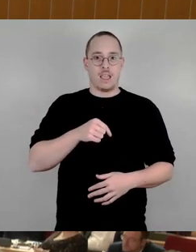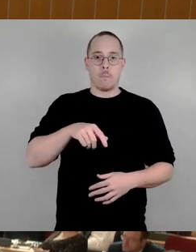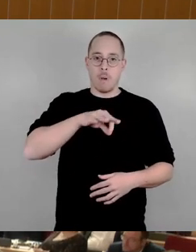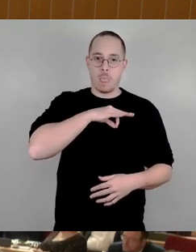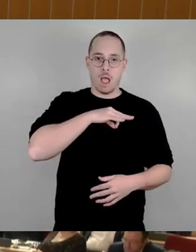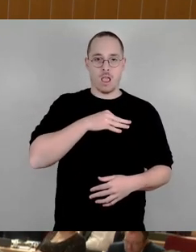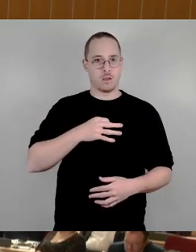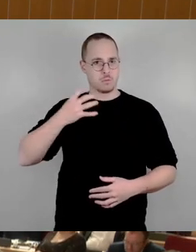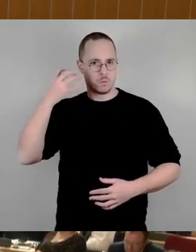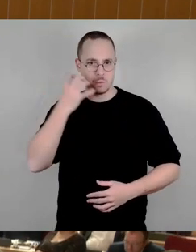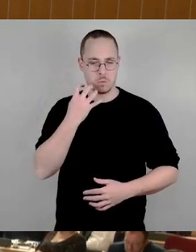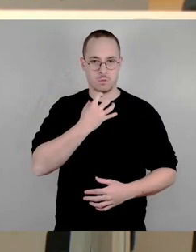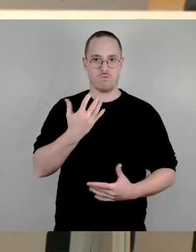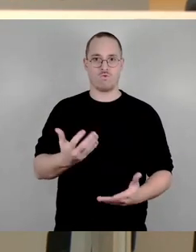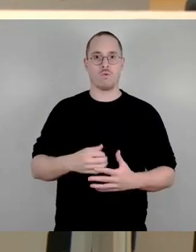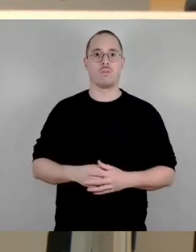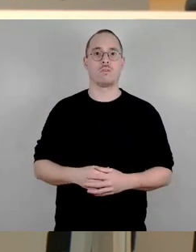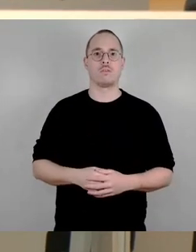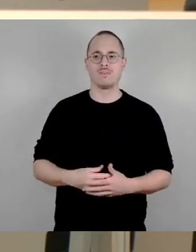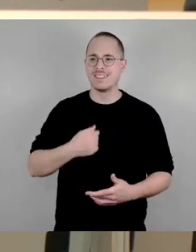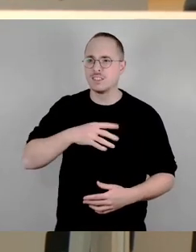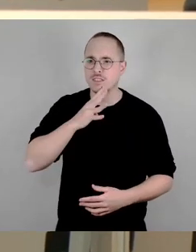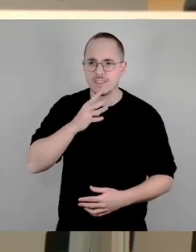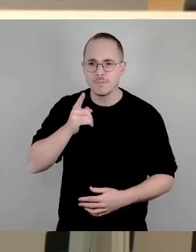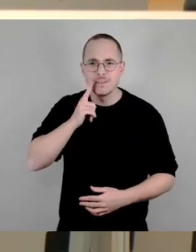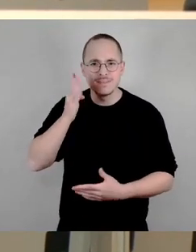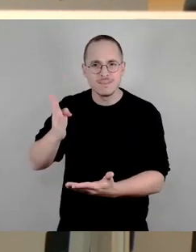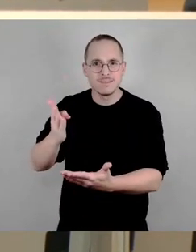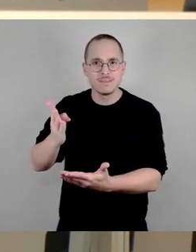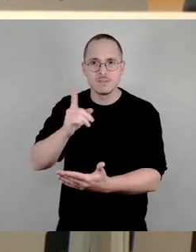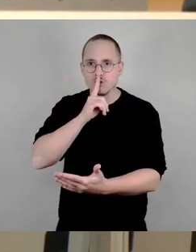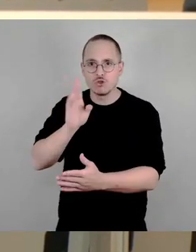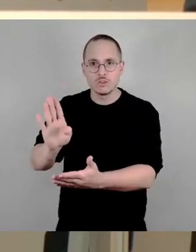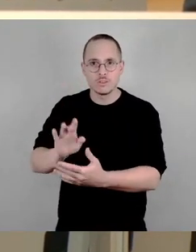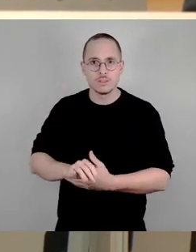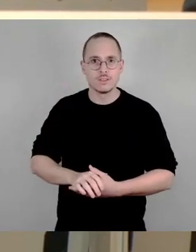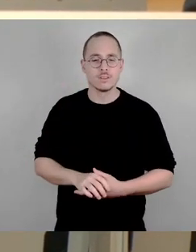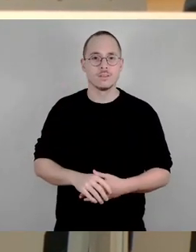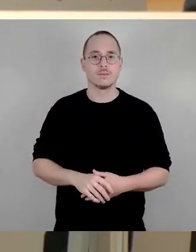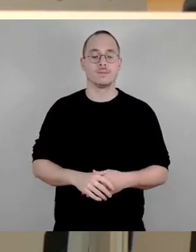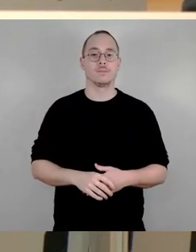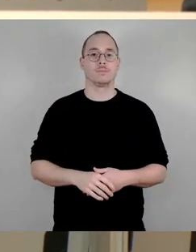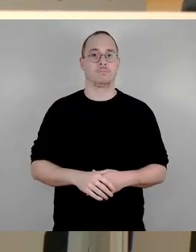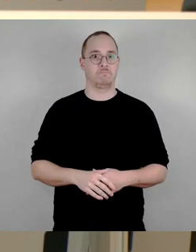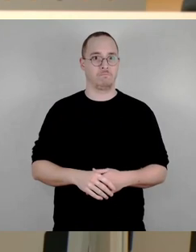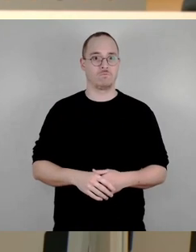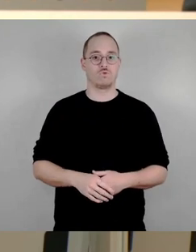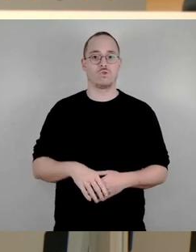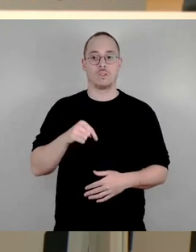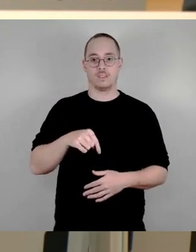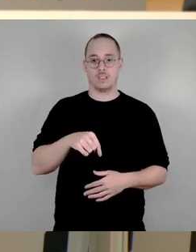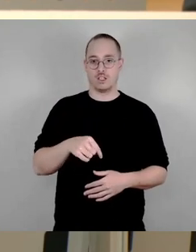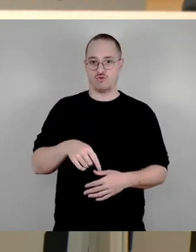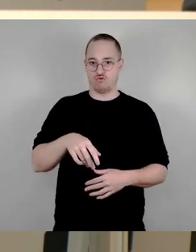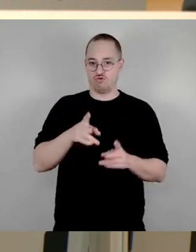dem Spiel, ich rede. Hallo CDU. Mit der Begründung, eine Stadt mit einer halben Million Einwohnern sei